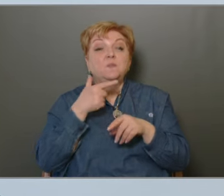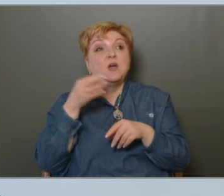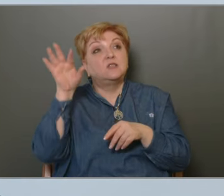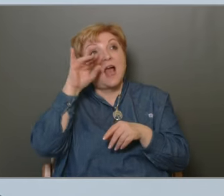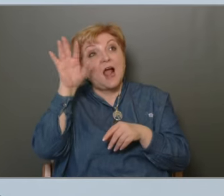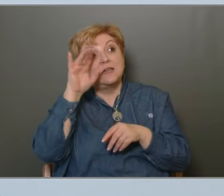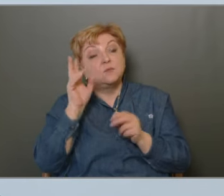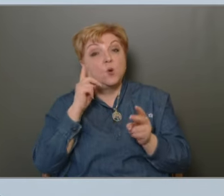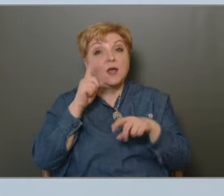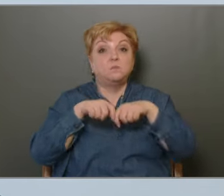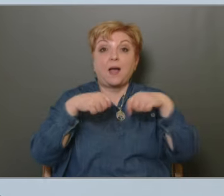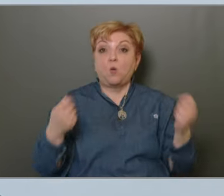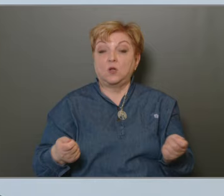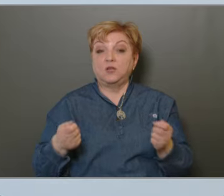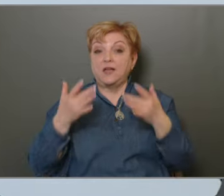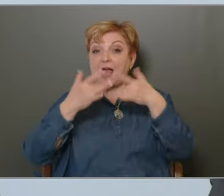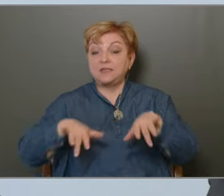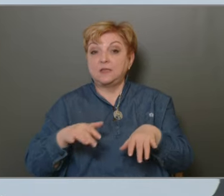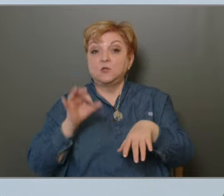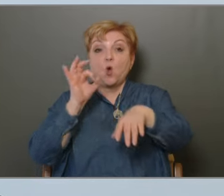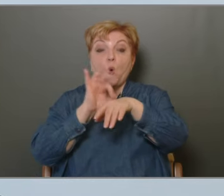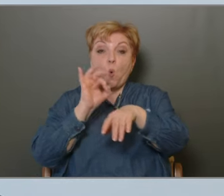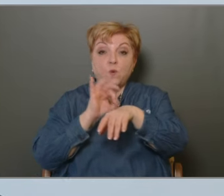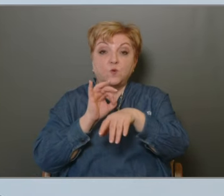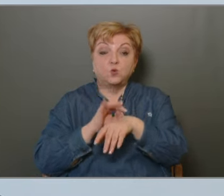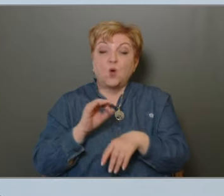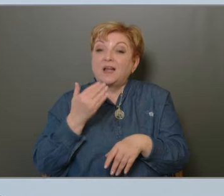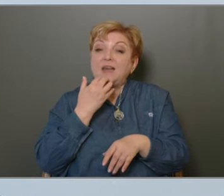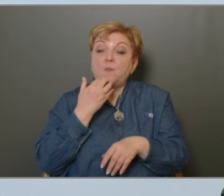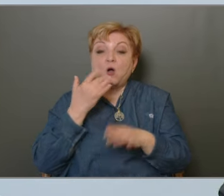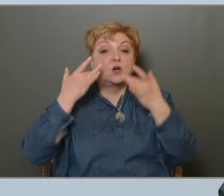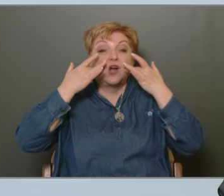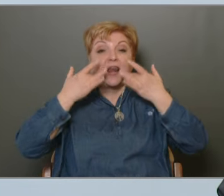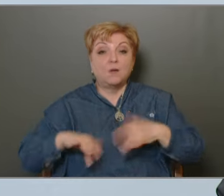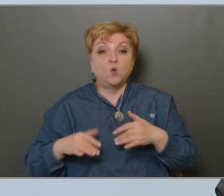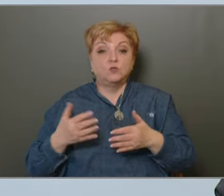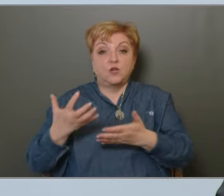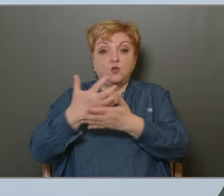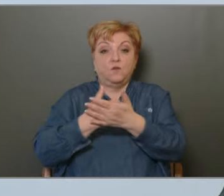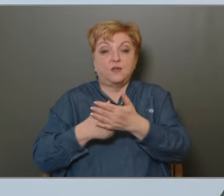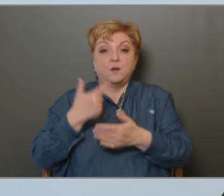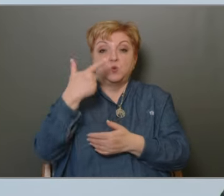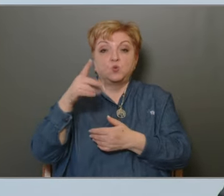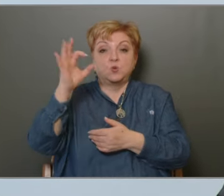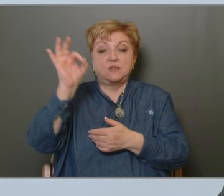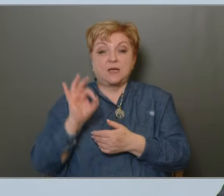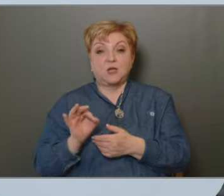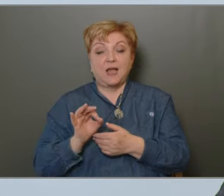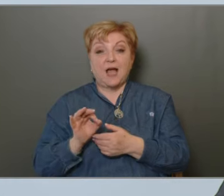elképzelés, hogy lehet megoldani ezt a helyzetet, hogy az orvosok, akik nem akarnak lemondani a jövedelmük 25 százalékáról,